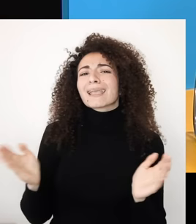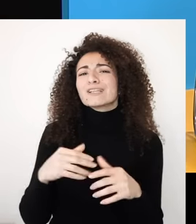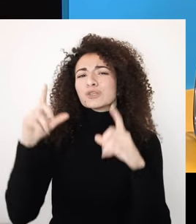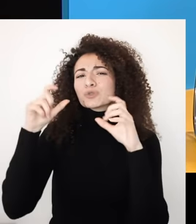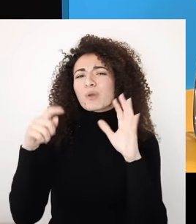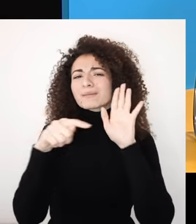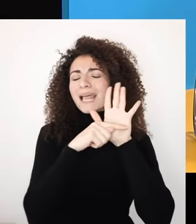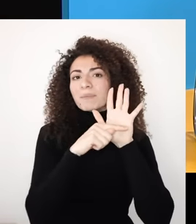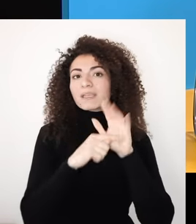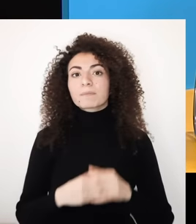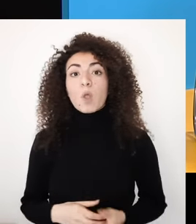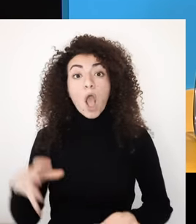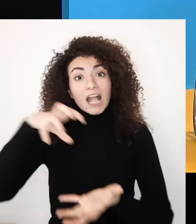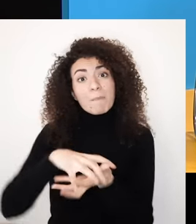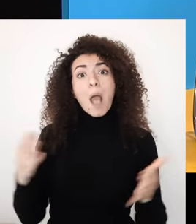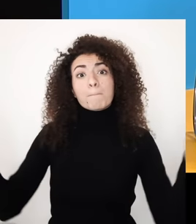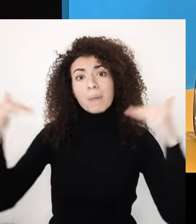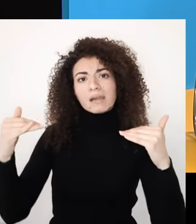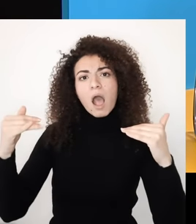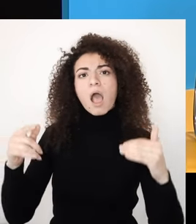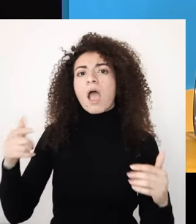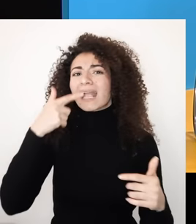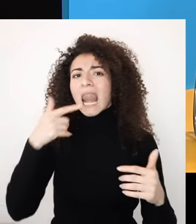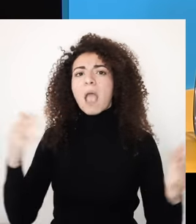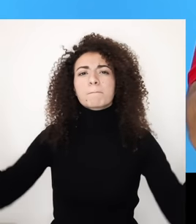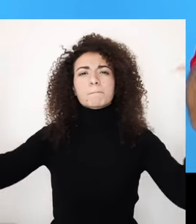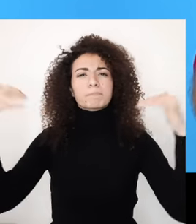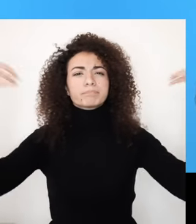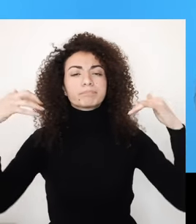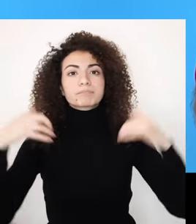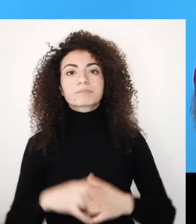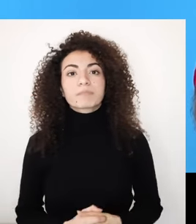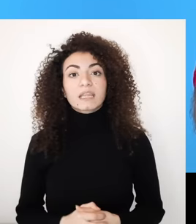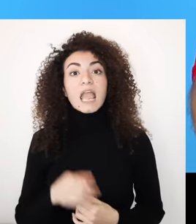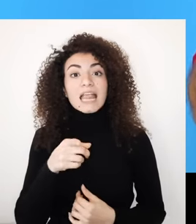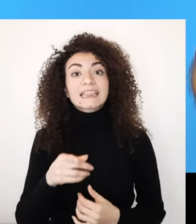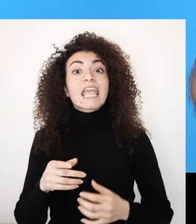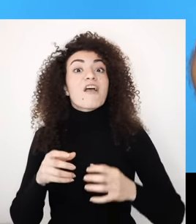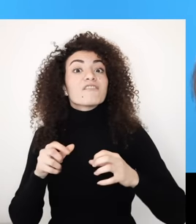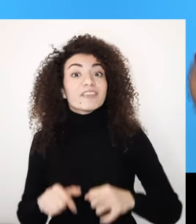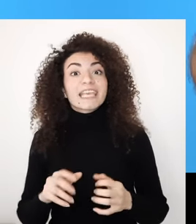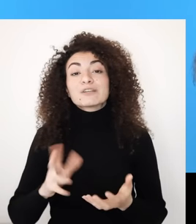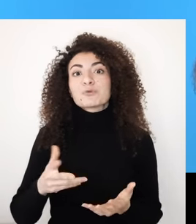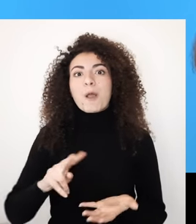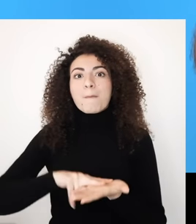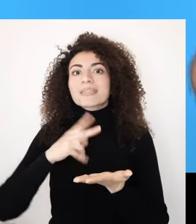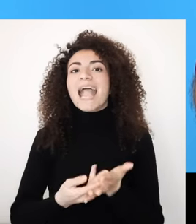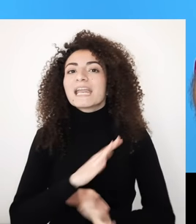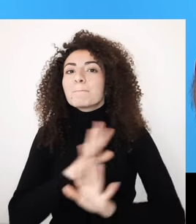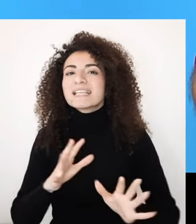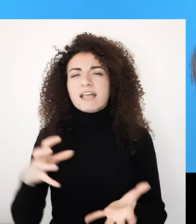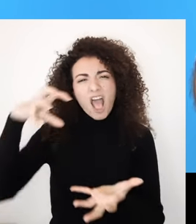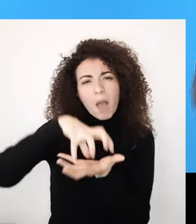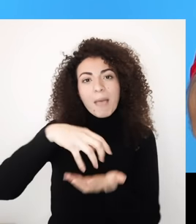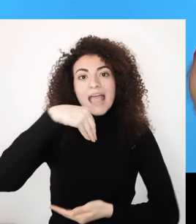والقمع الخارجي هو القمع الذي يأتي من المجتمع باستمرار نظريتي هي أنه فيك تسيطري فقط على القمع